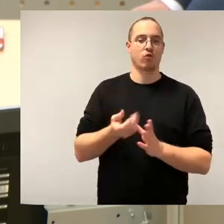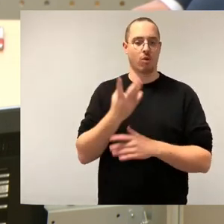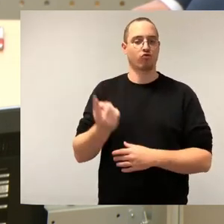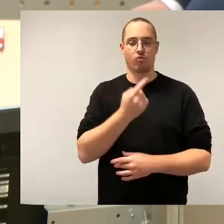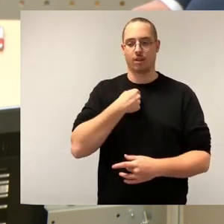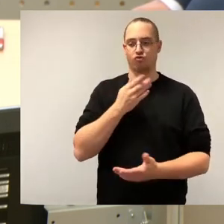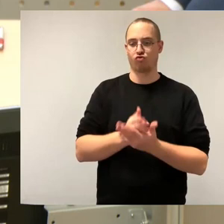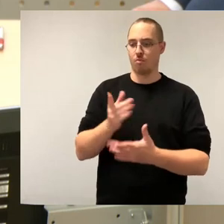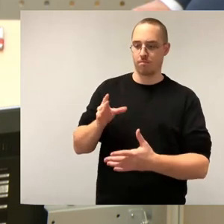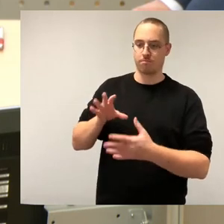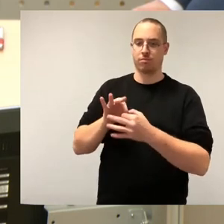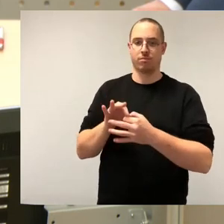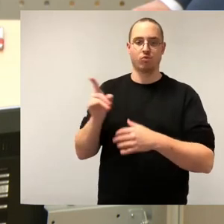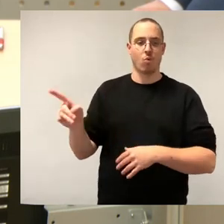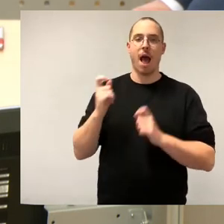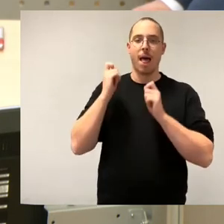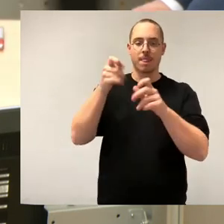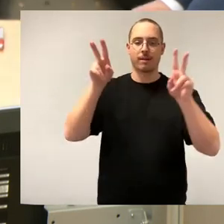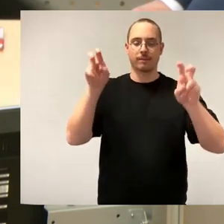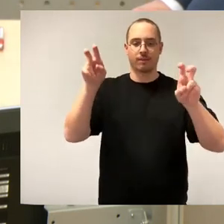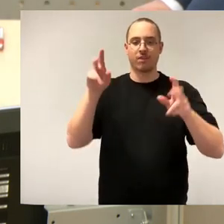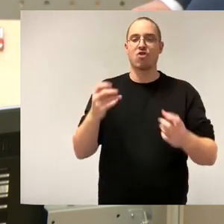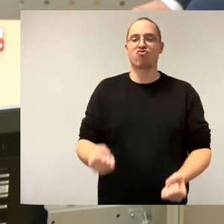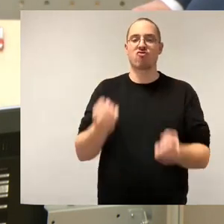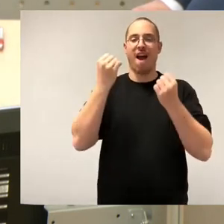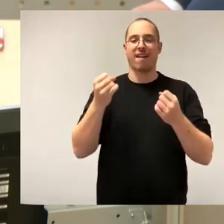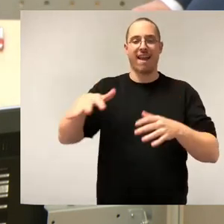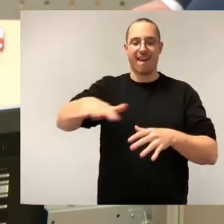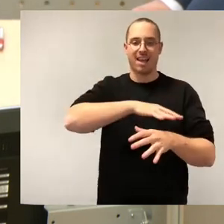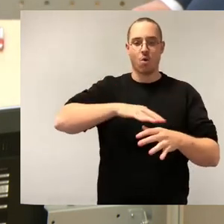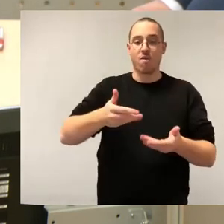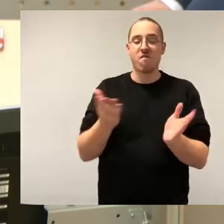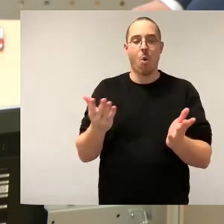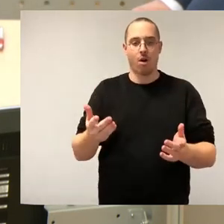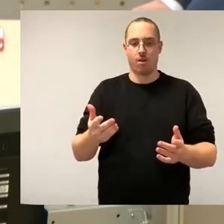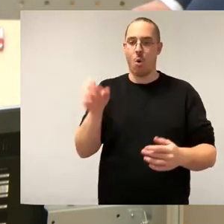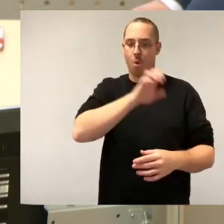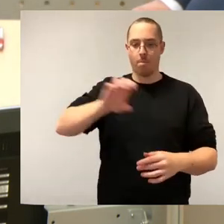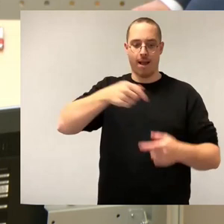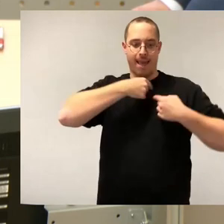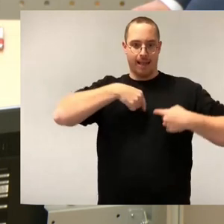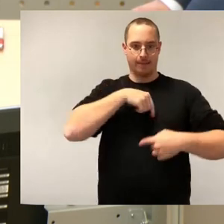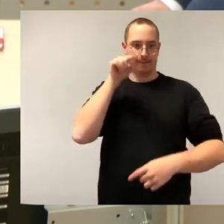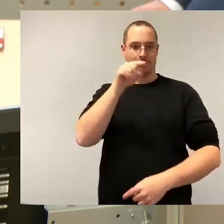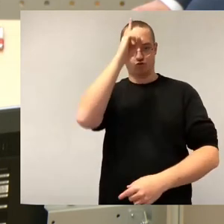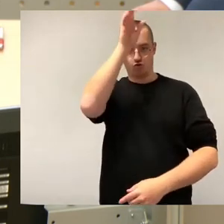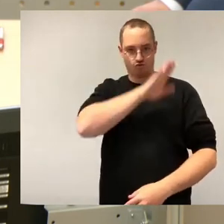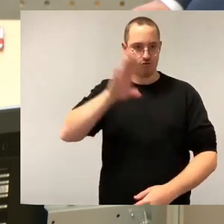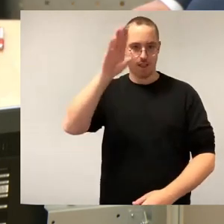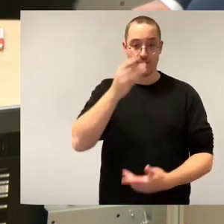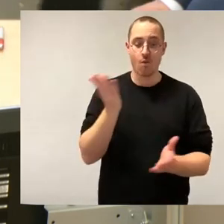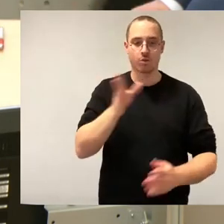Regionen im Herzen Europas, interkommunale Zusammenarbeit der Landeshauptstadt. Dort möchten wir ganz gern, dass uns die